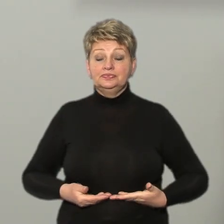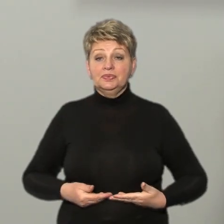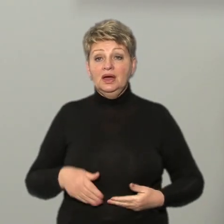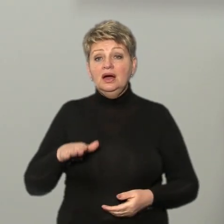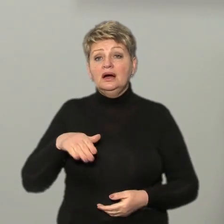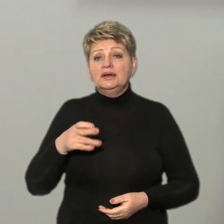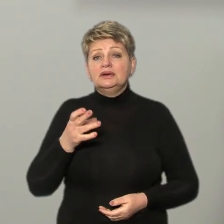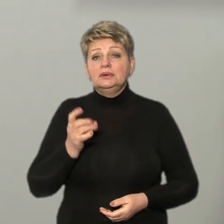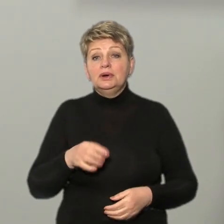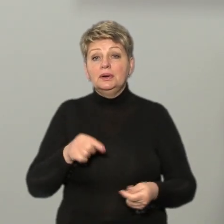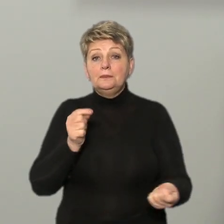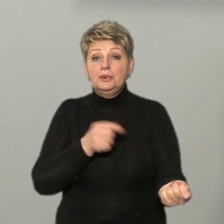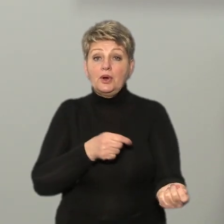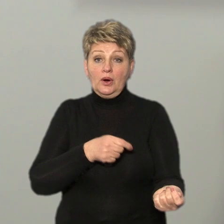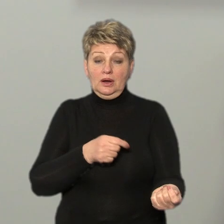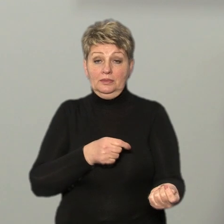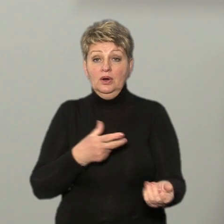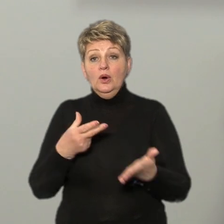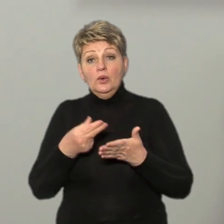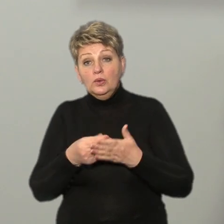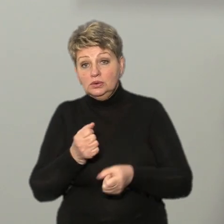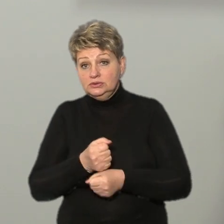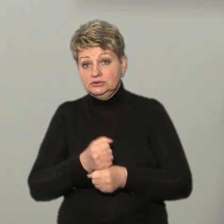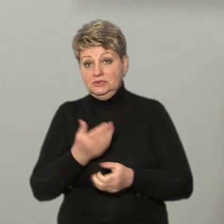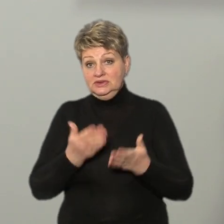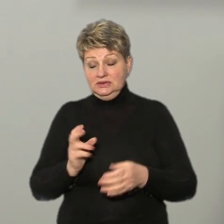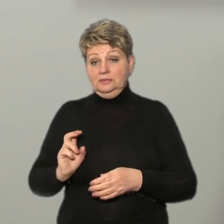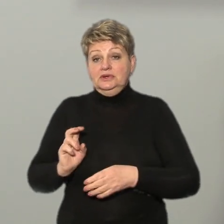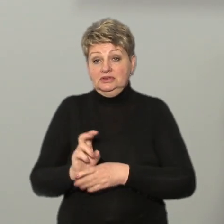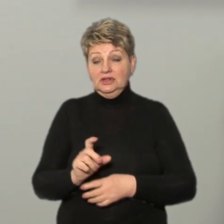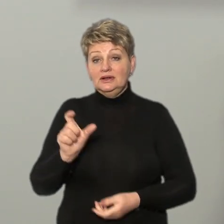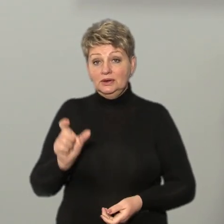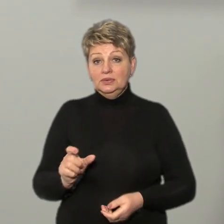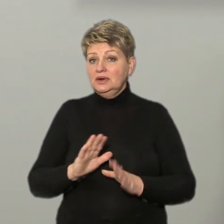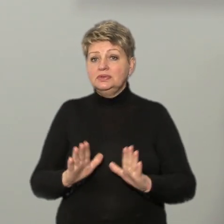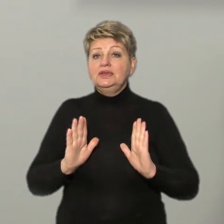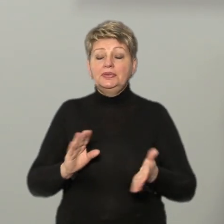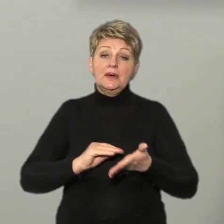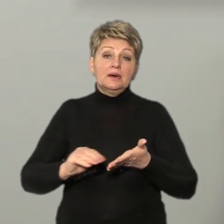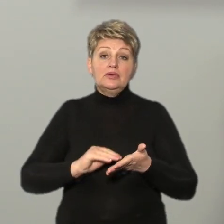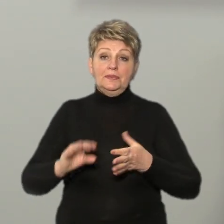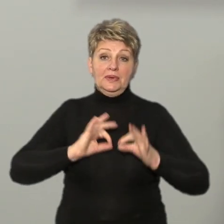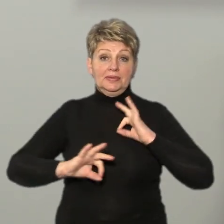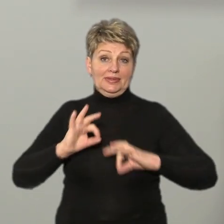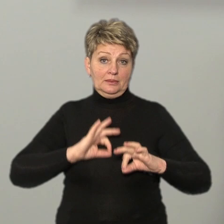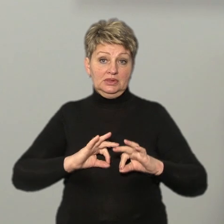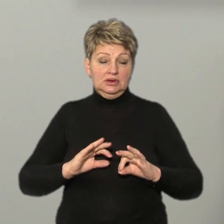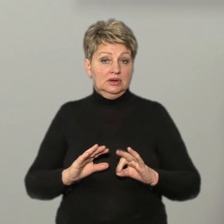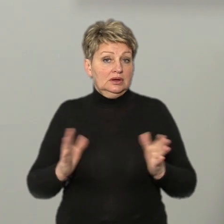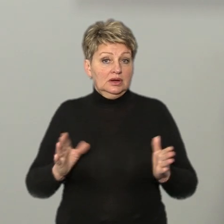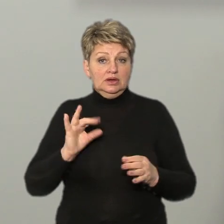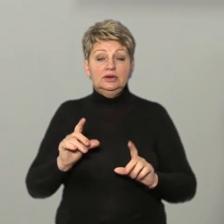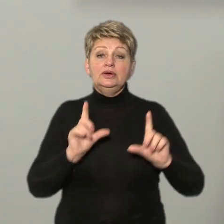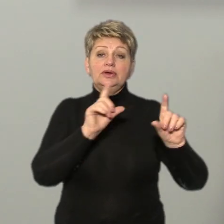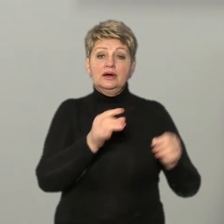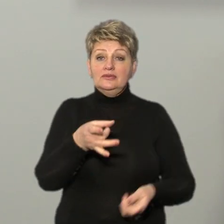прокапатися. Хоть уколи якісь зробить, як прийшла людина. Не тільки виписати таблетки або оці і їхати